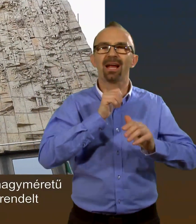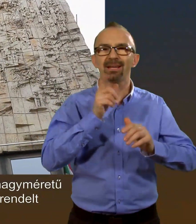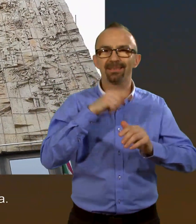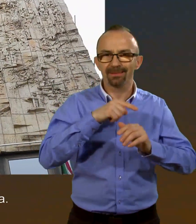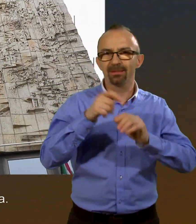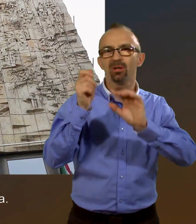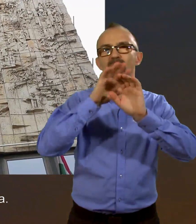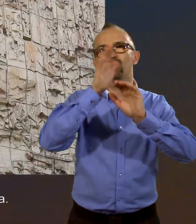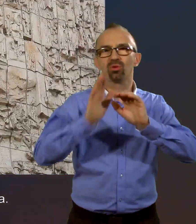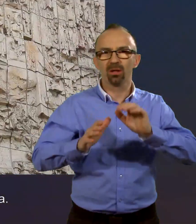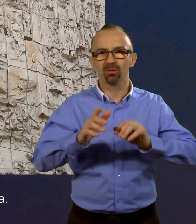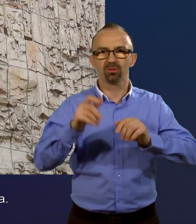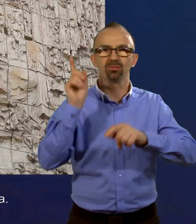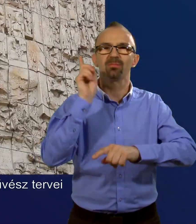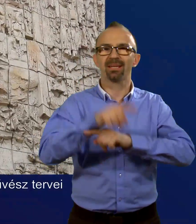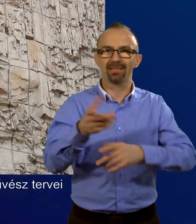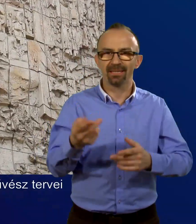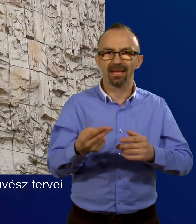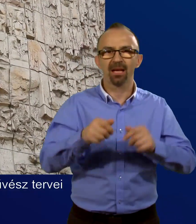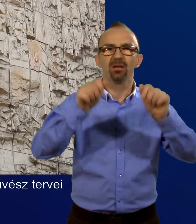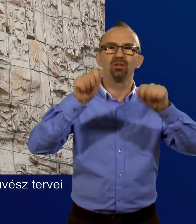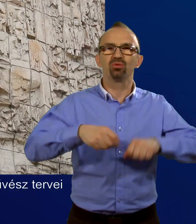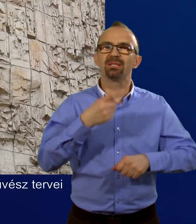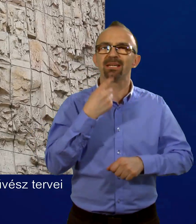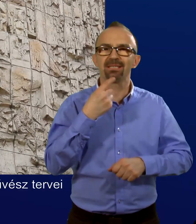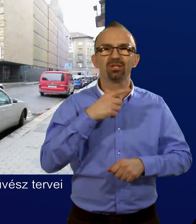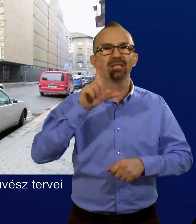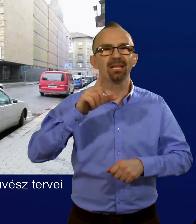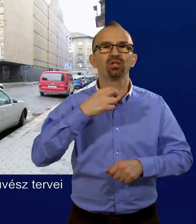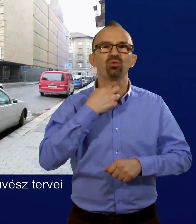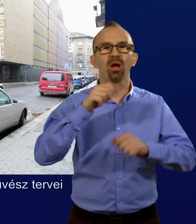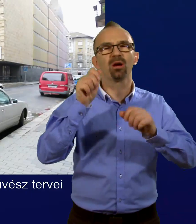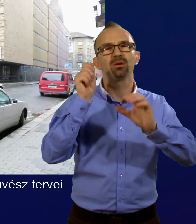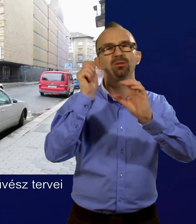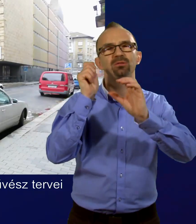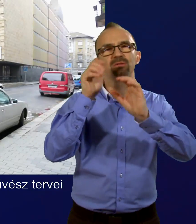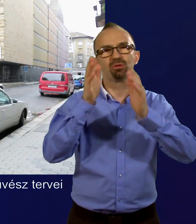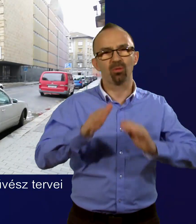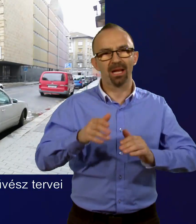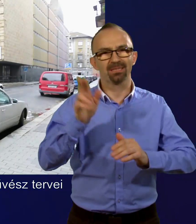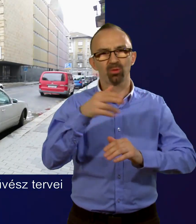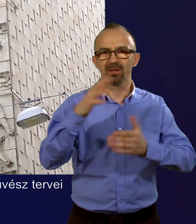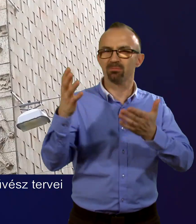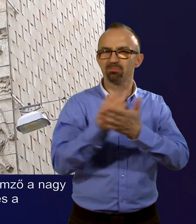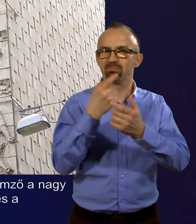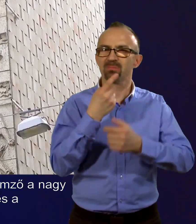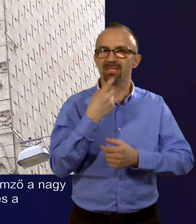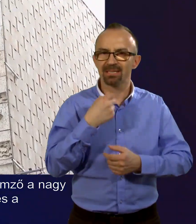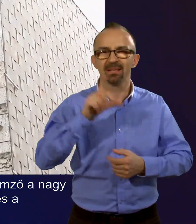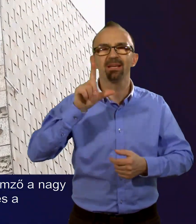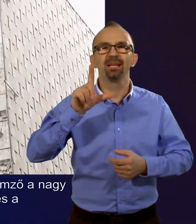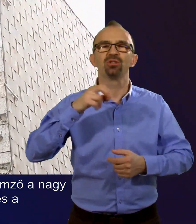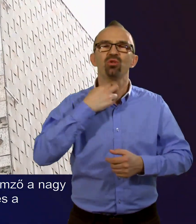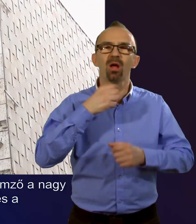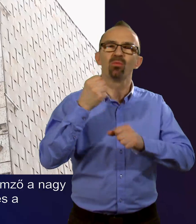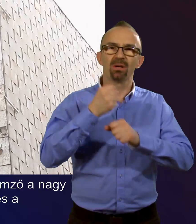rendelt az épületnek a főhomlokzatára. A zsűri tetszését Illés Gyula szobrászművész tervein nyertékel a leginkább. Illés